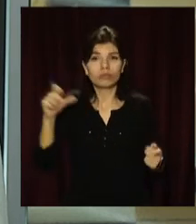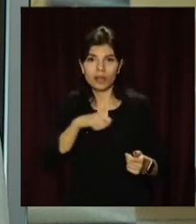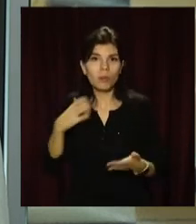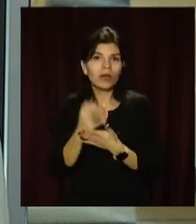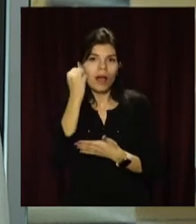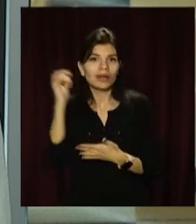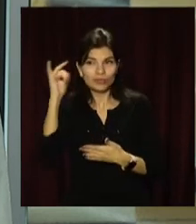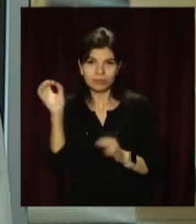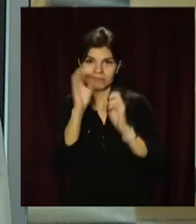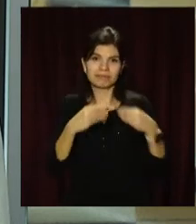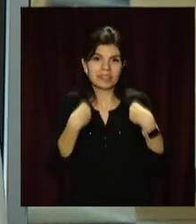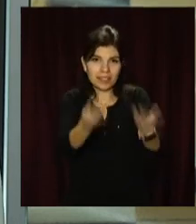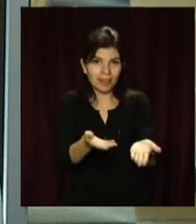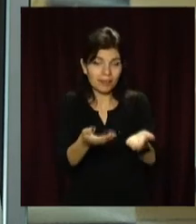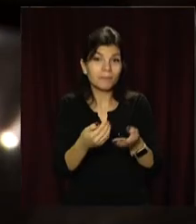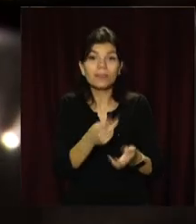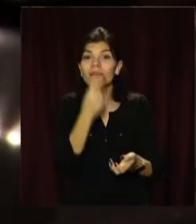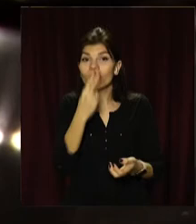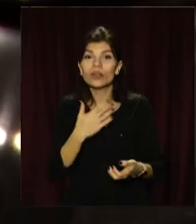Бачила їх наша Марія Трибушенко.